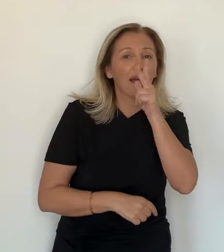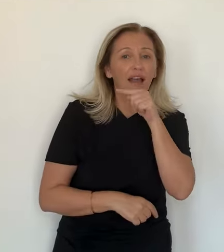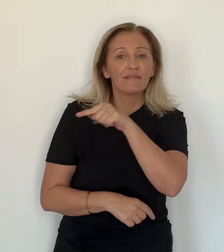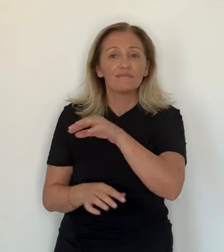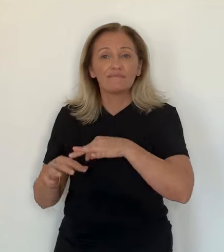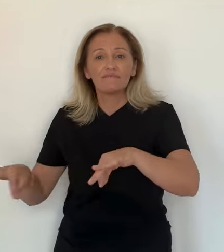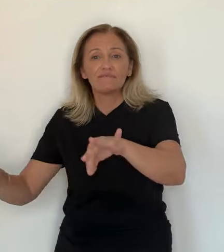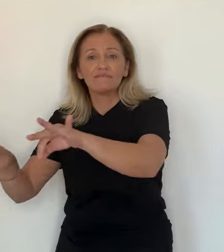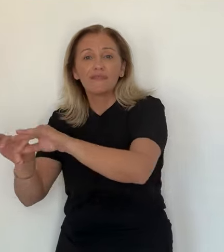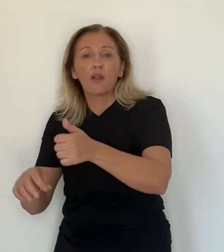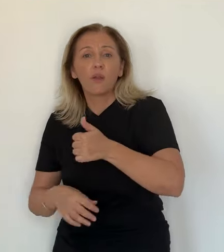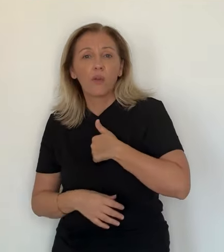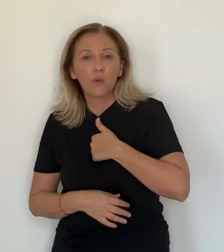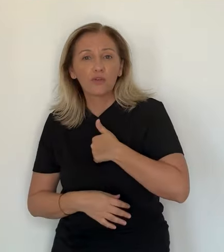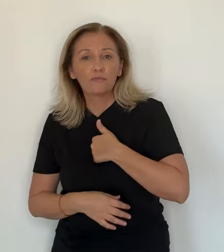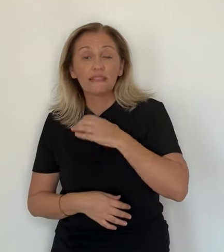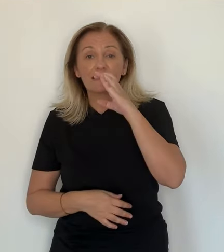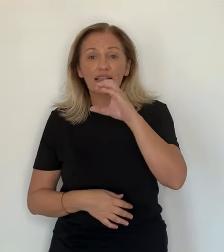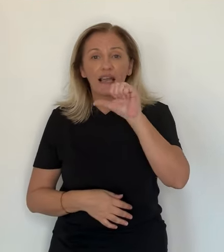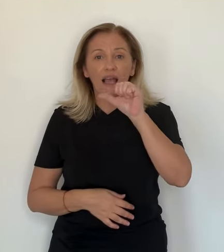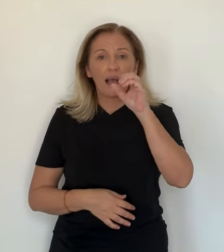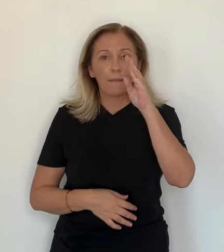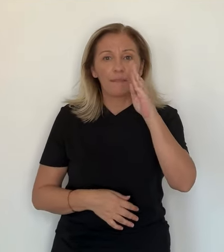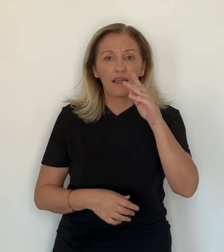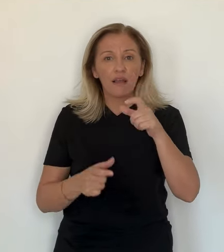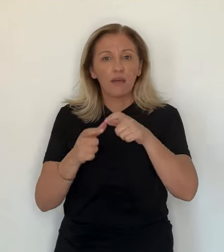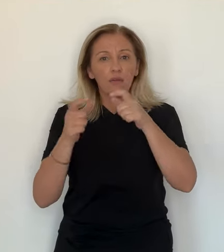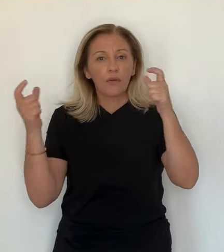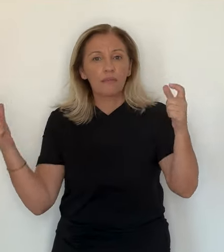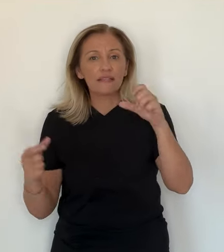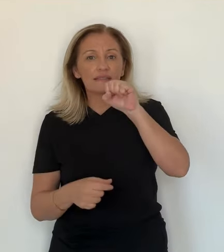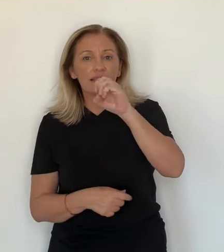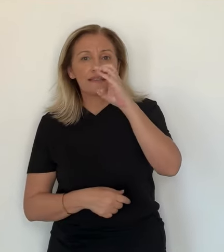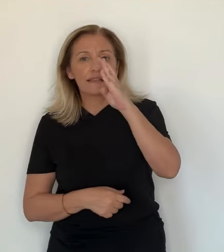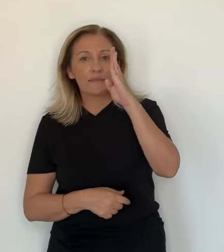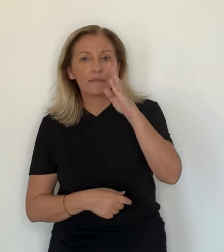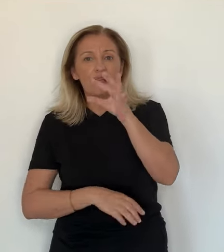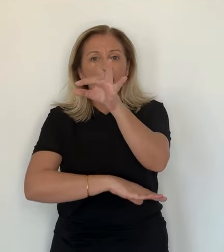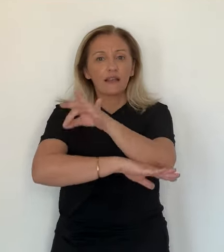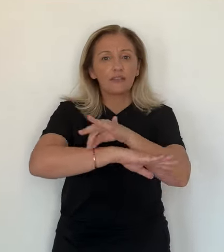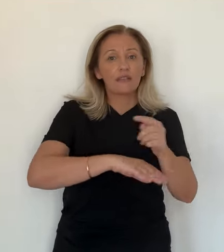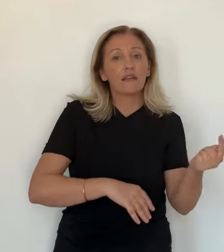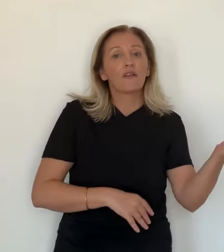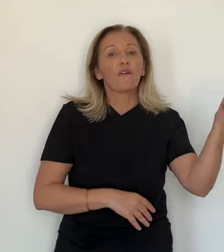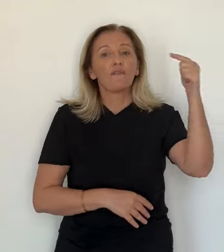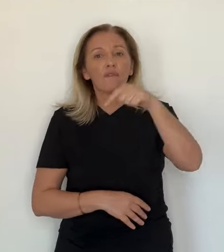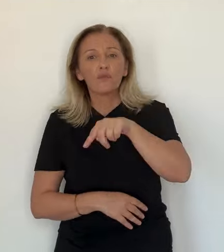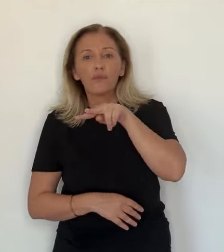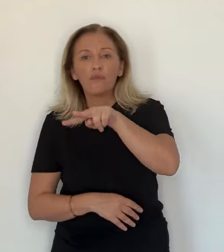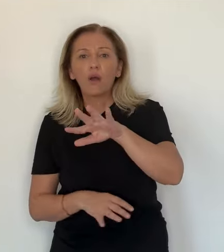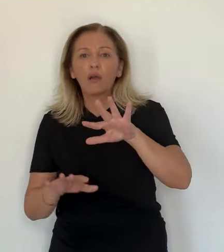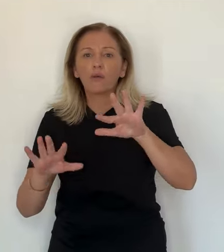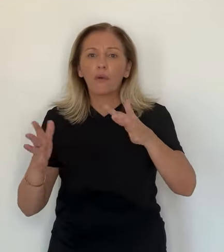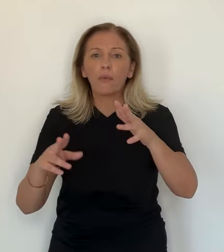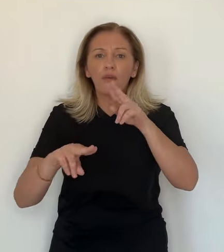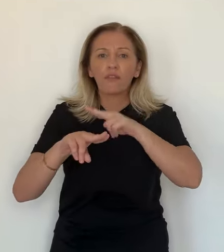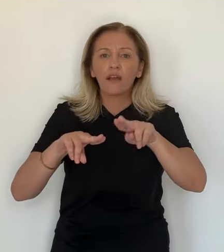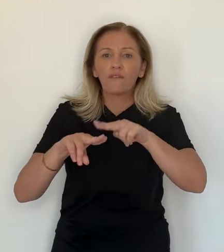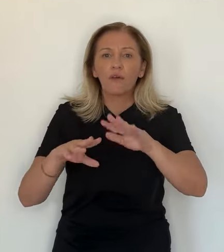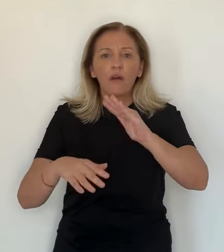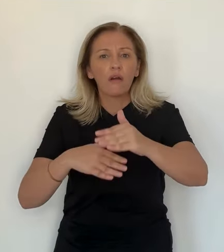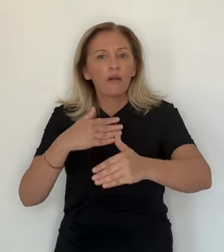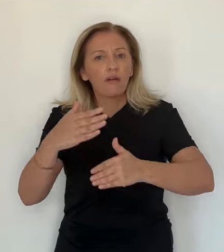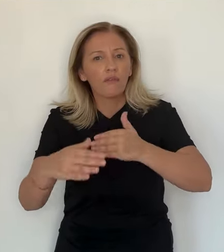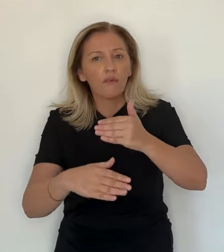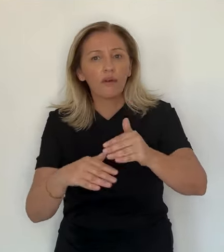transformée en brasserie et en loge. La communauté d'agglomération de Bastia, les entreprises, le sporting club de Bastia et les architectes, tous